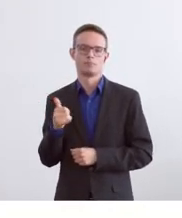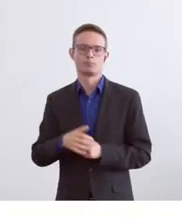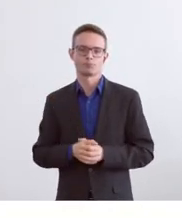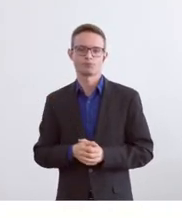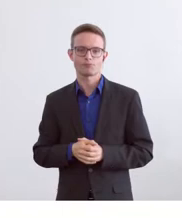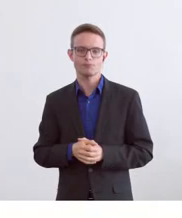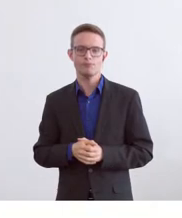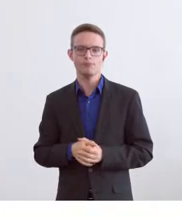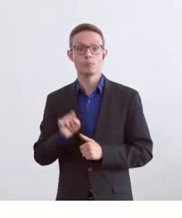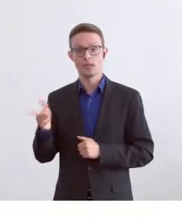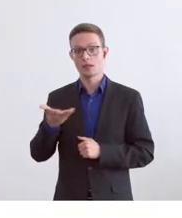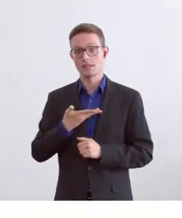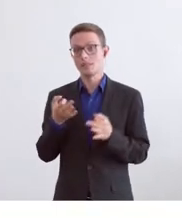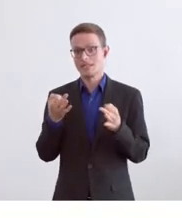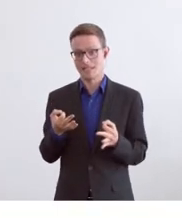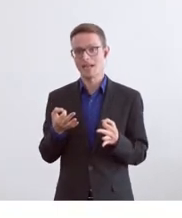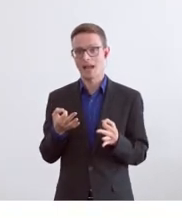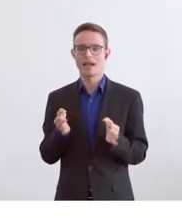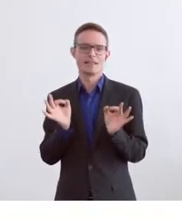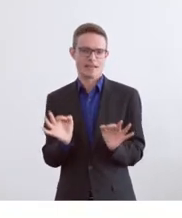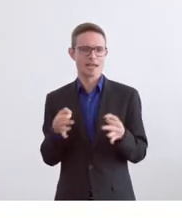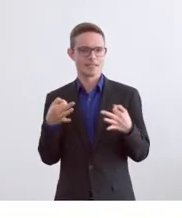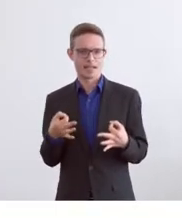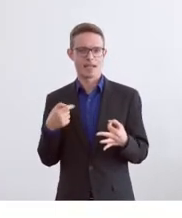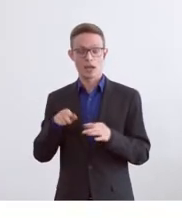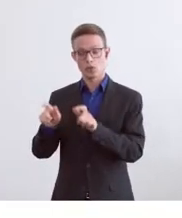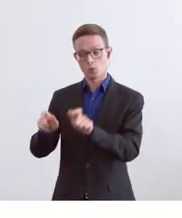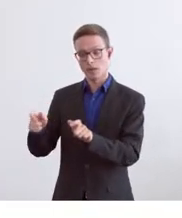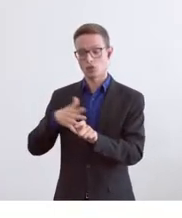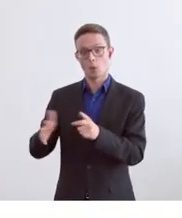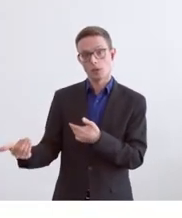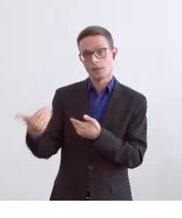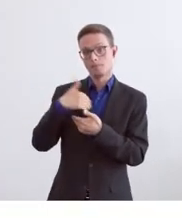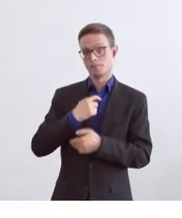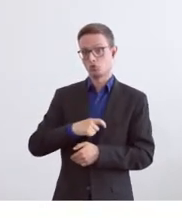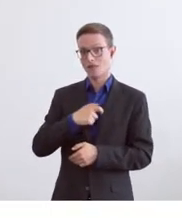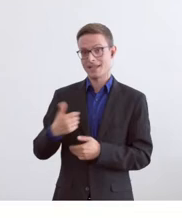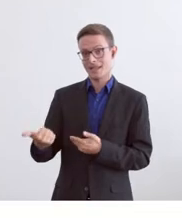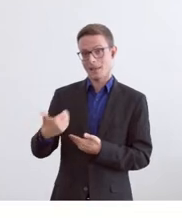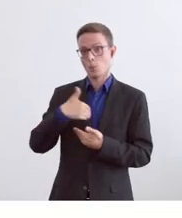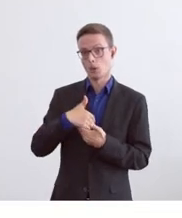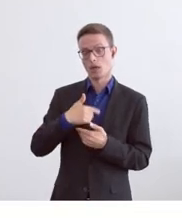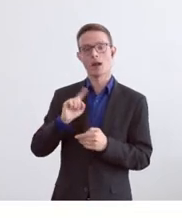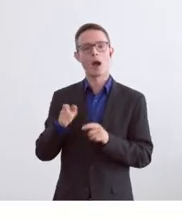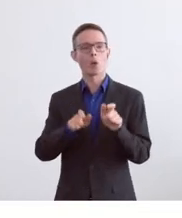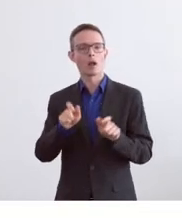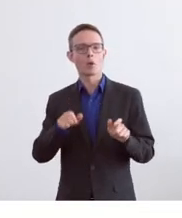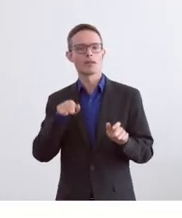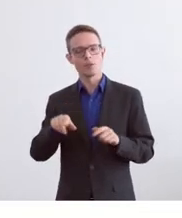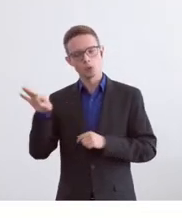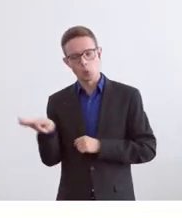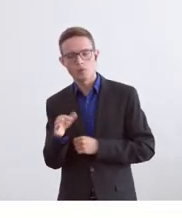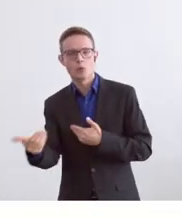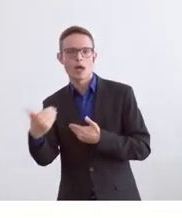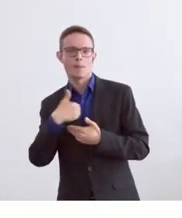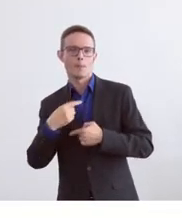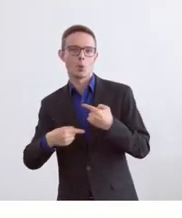Rechtssicherheit, sowohl denen, die sich einbürgern lassen wollen, wie auch die, die den Prozess durchführen. Die Einbürgerungen